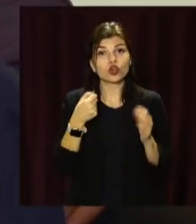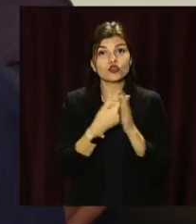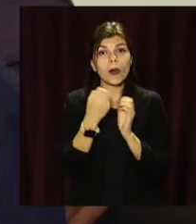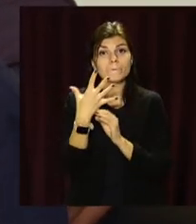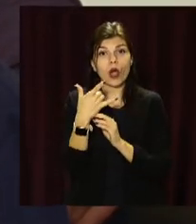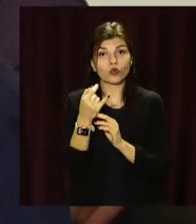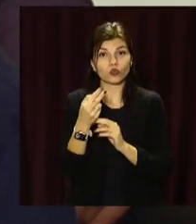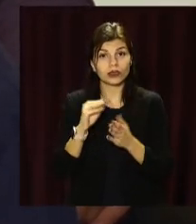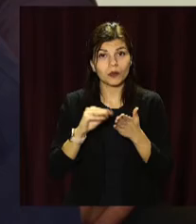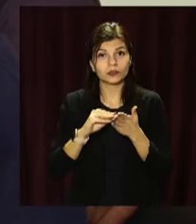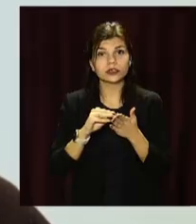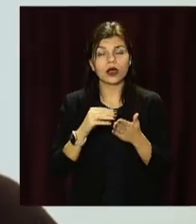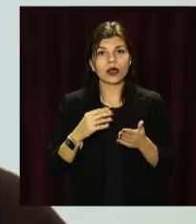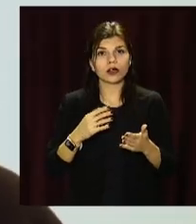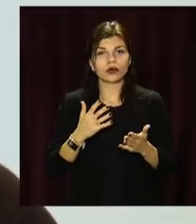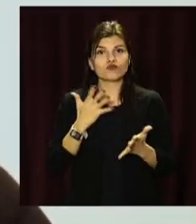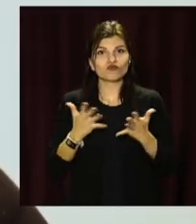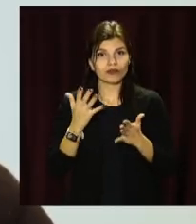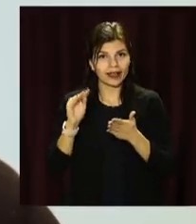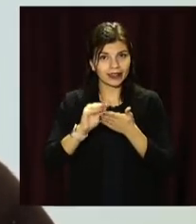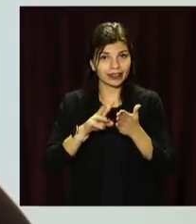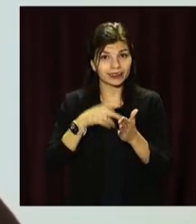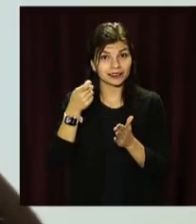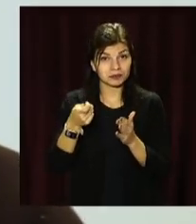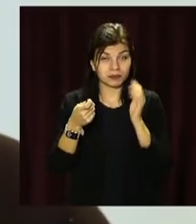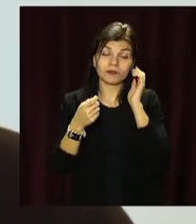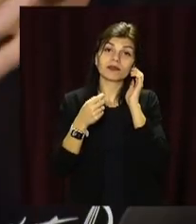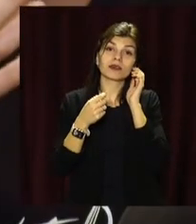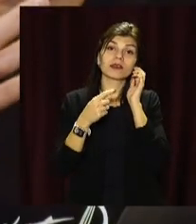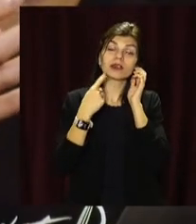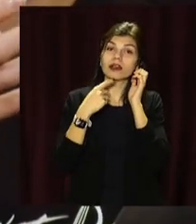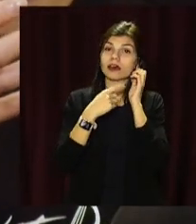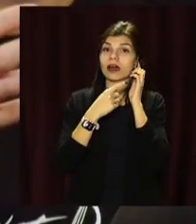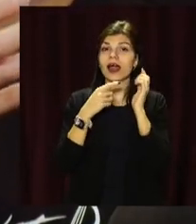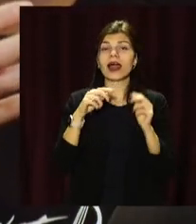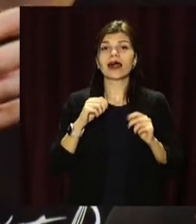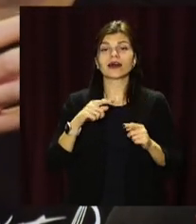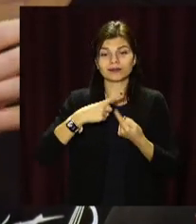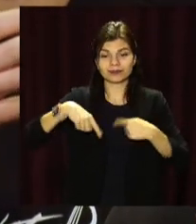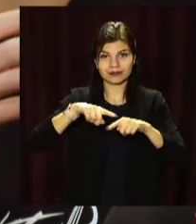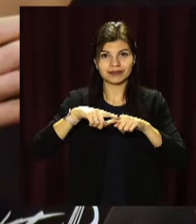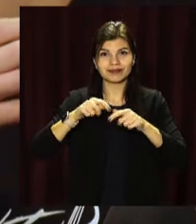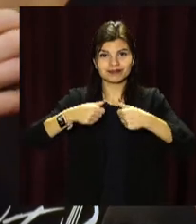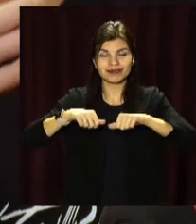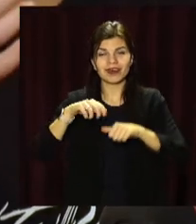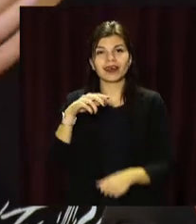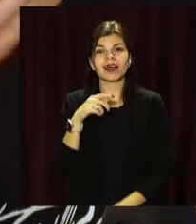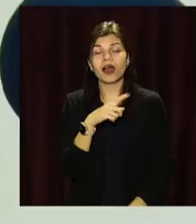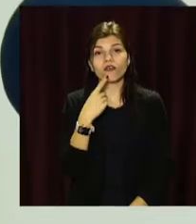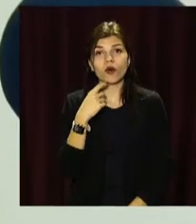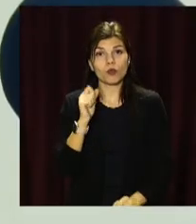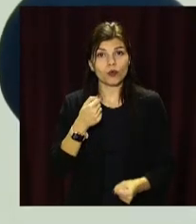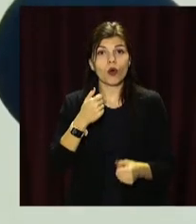грудня написати мотиваційного листа. Наразі, кажуть у Департаменті гуманітарної політики Дніпровської міськради, вільні як